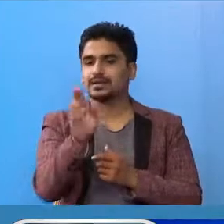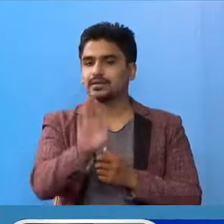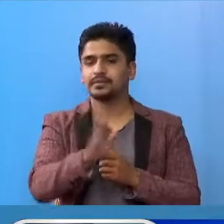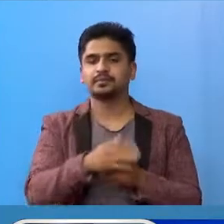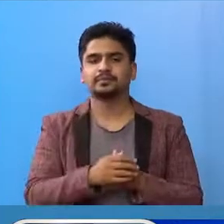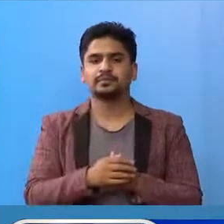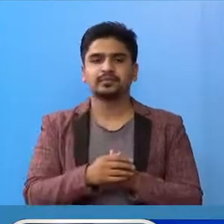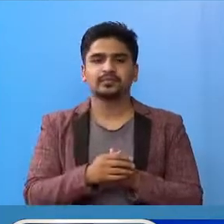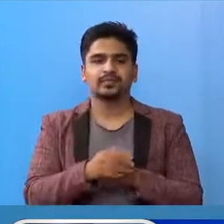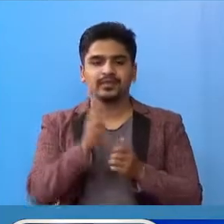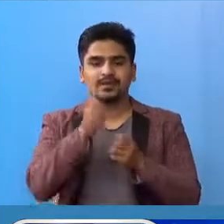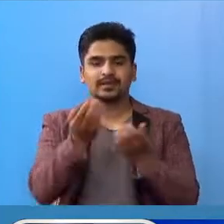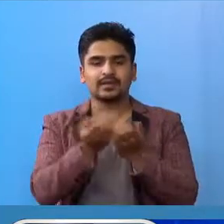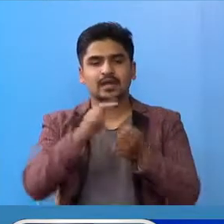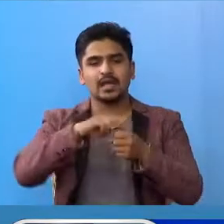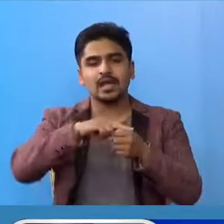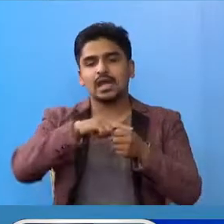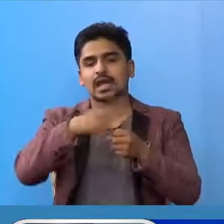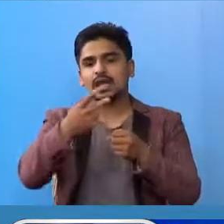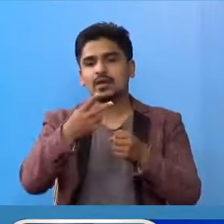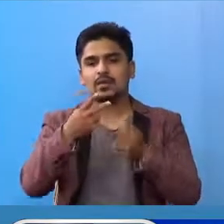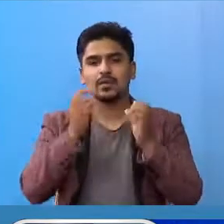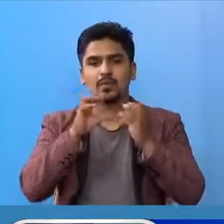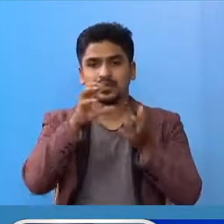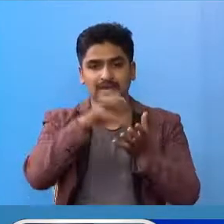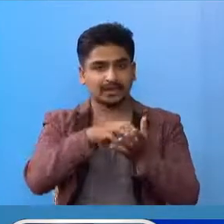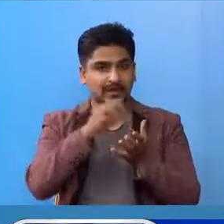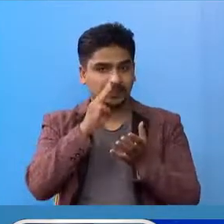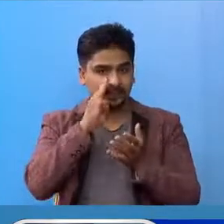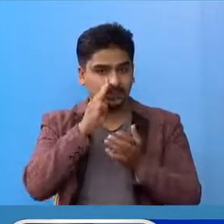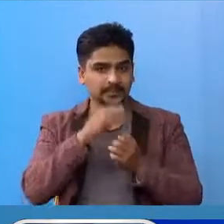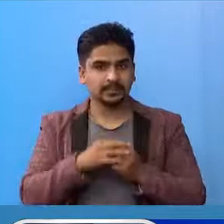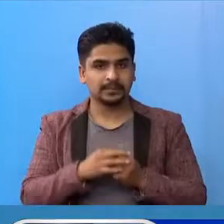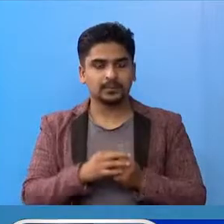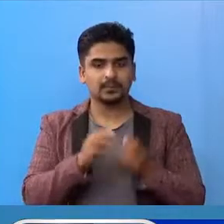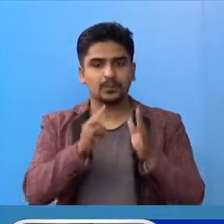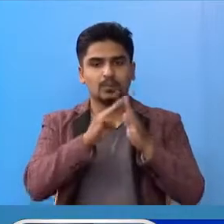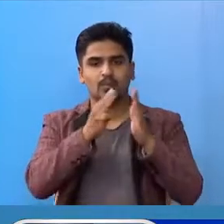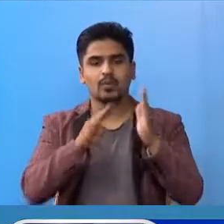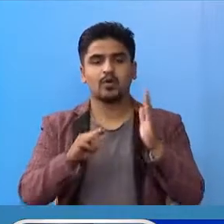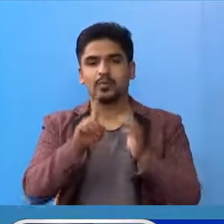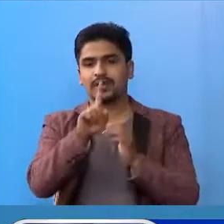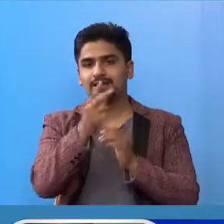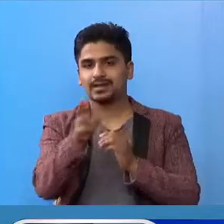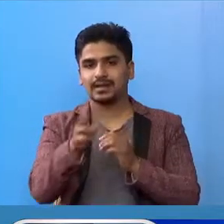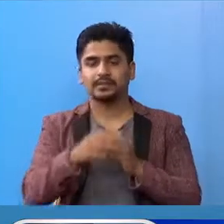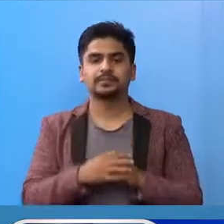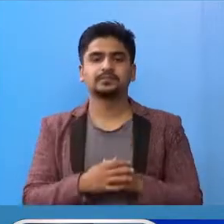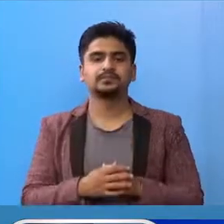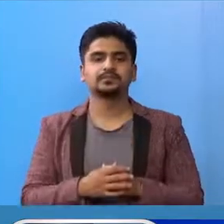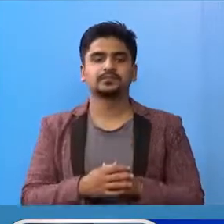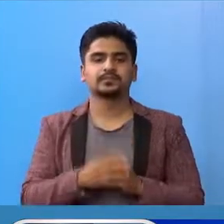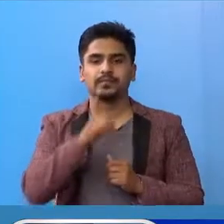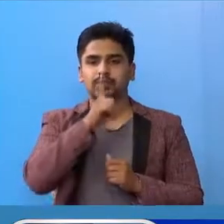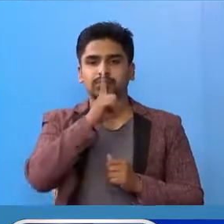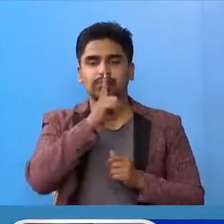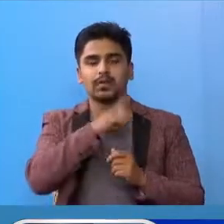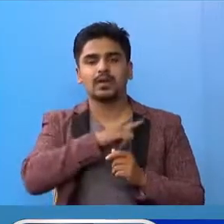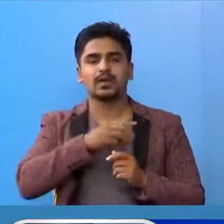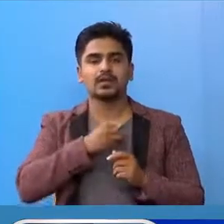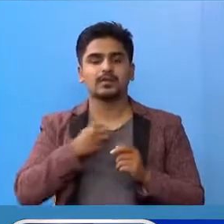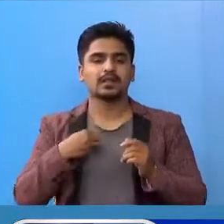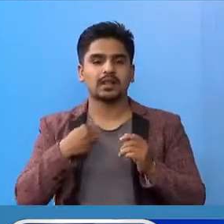किर्जन रोग, अन्संदान तथा तालिम केंद्रा हेटा हुनुडा पर्योक्साला मा मकवान पूर का एक जना। बीर अस्पताल